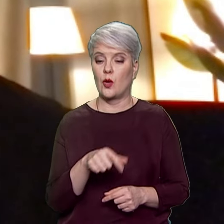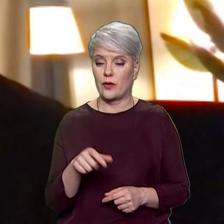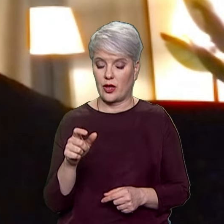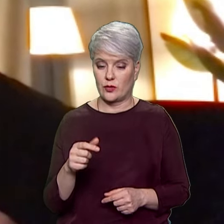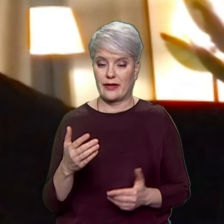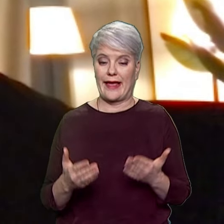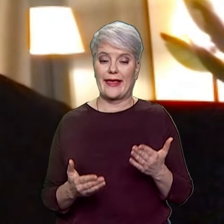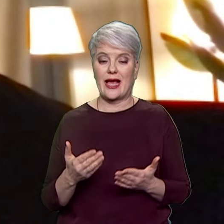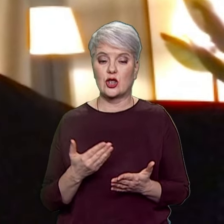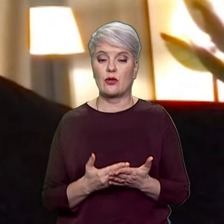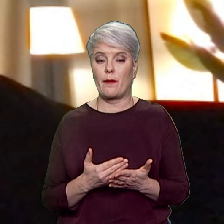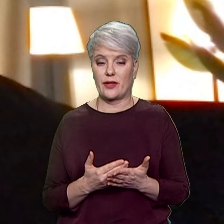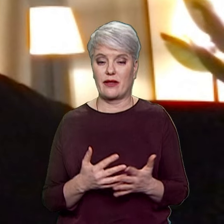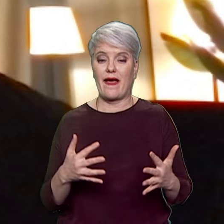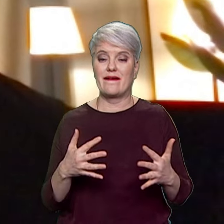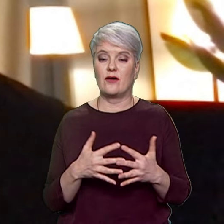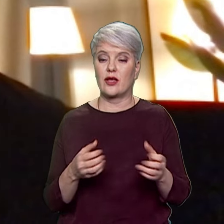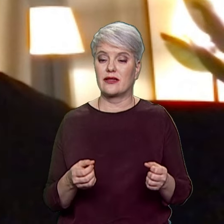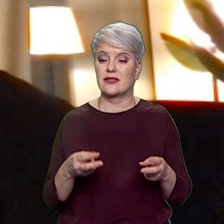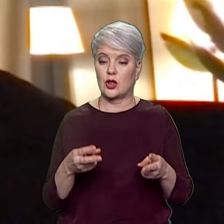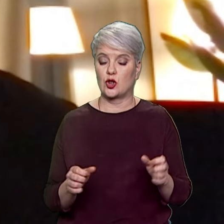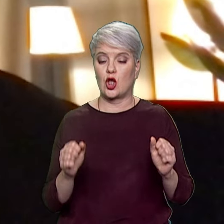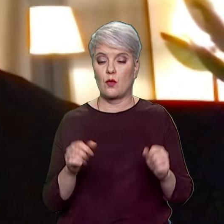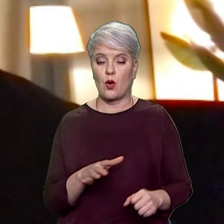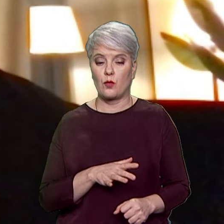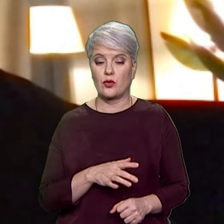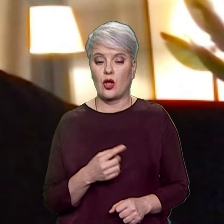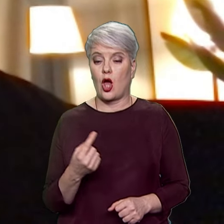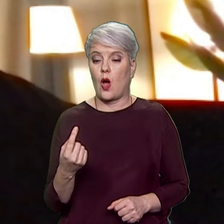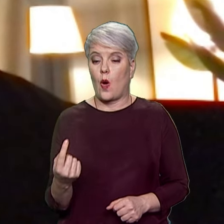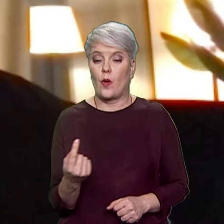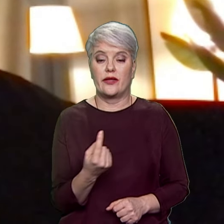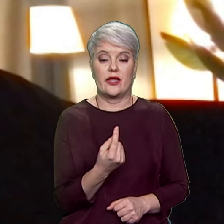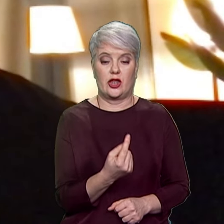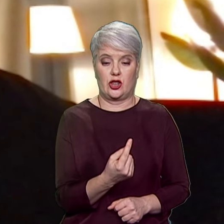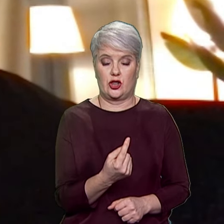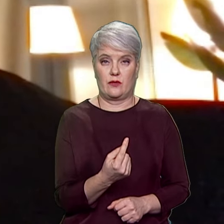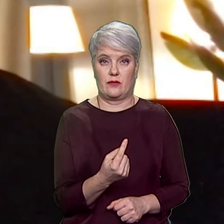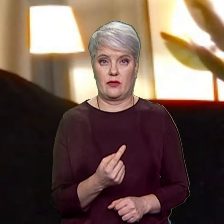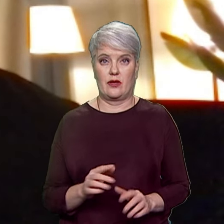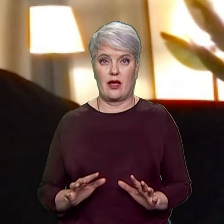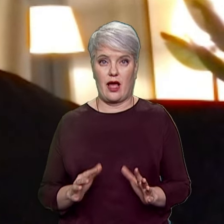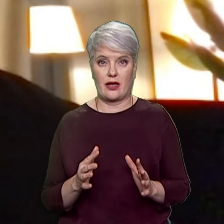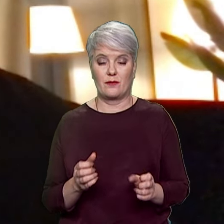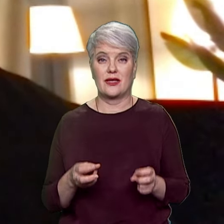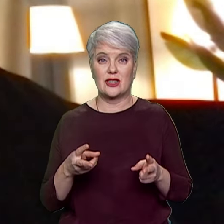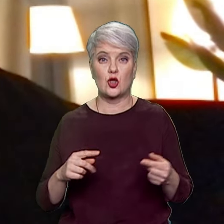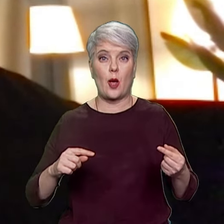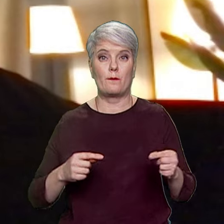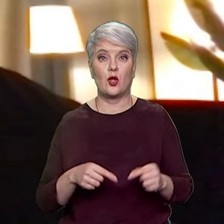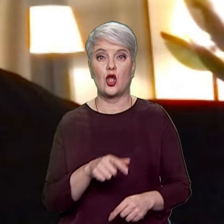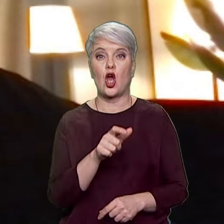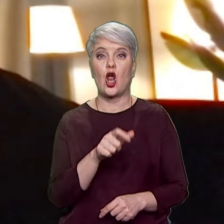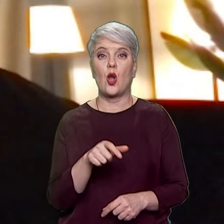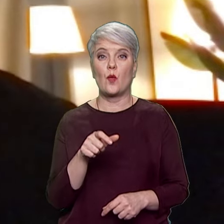Якщо, наприклад, воєнні злочини можуть бути одиничними актами, злочини проти людяності завжди включають